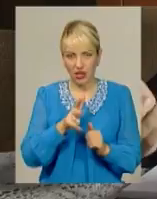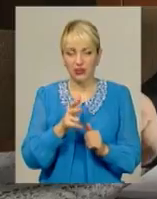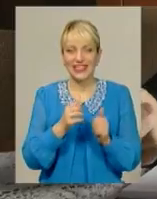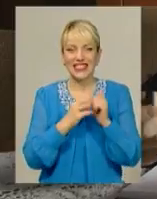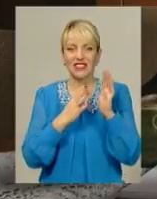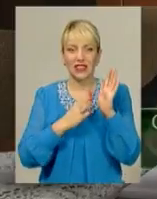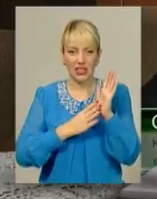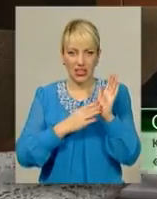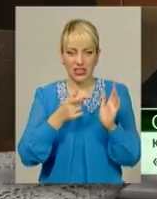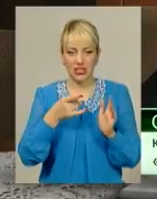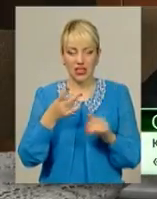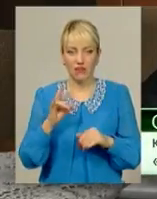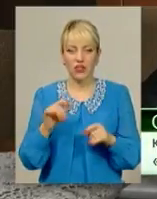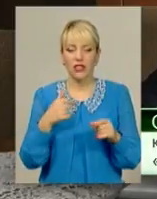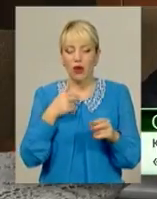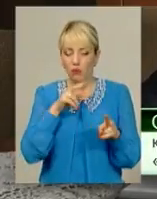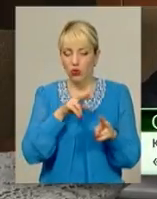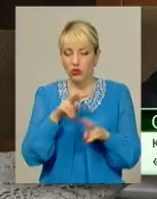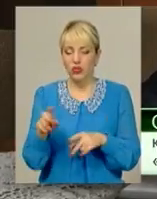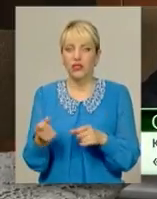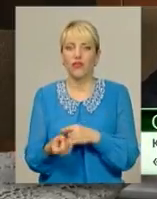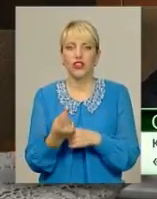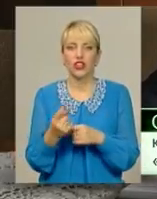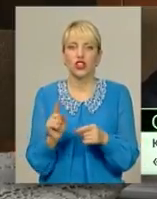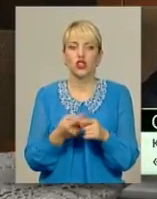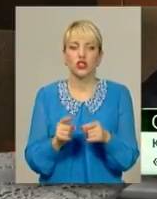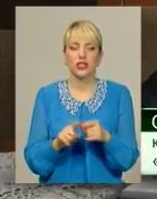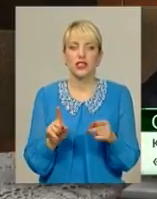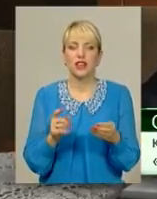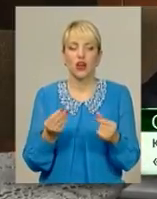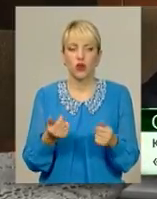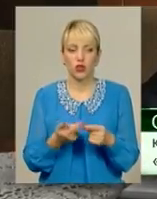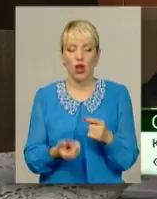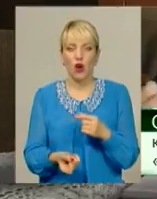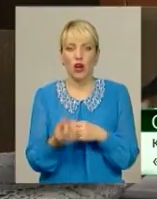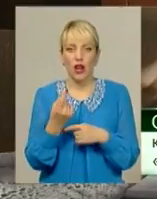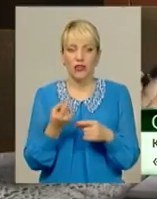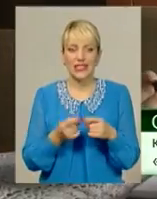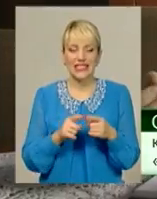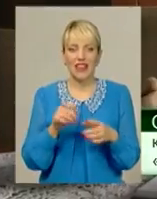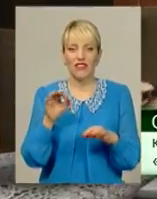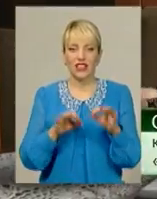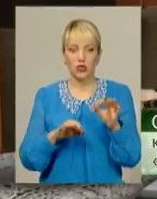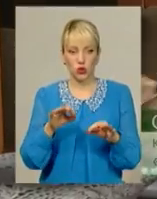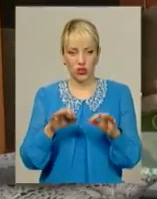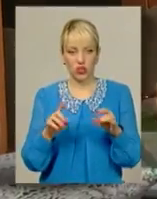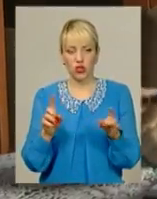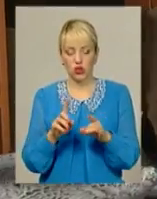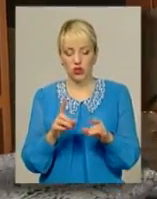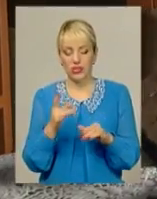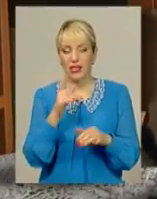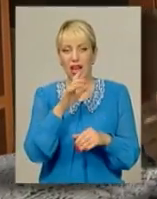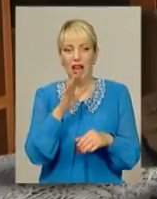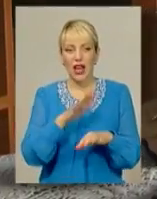Ослідкував звідки, що це за сума. Контрагенту, щодо банк. Появляється це відсотки, я так розумію, що за рахунку, який